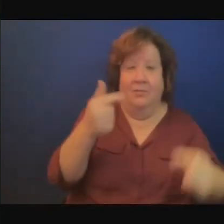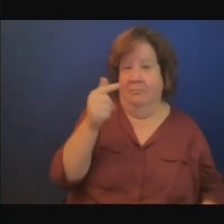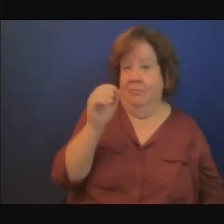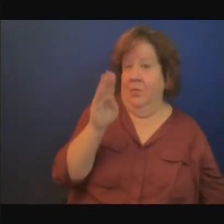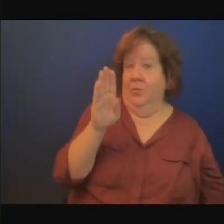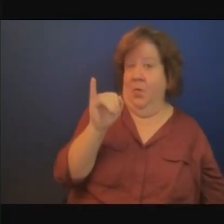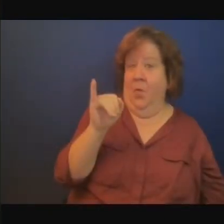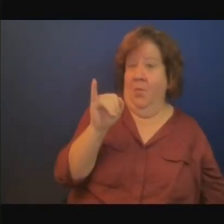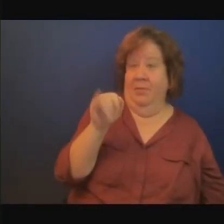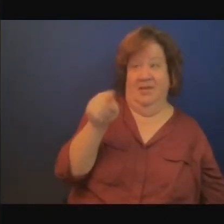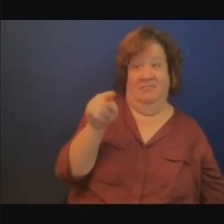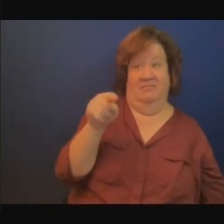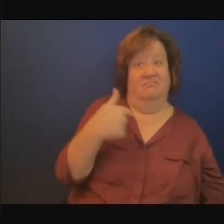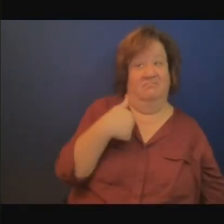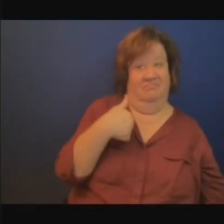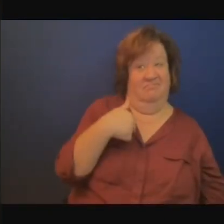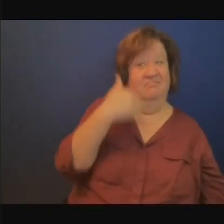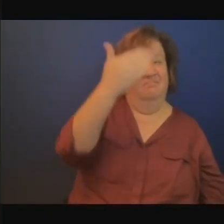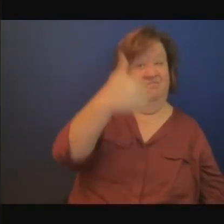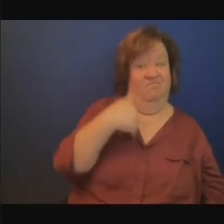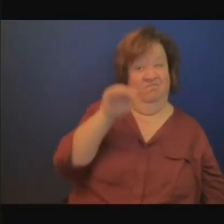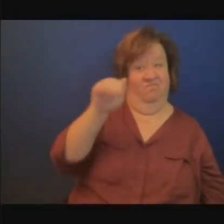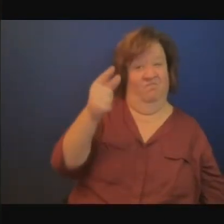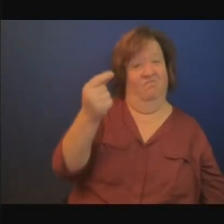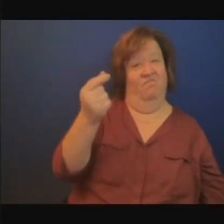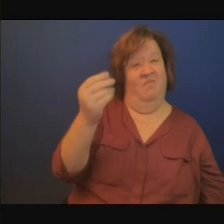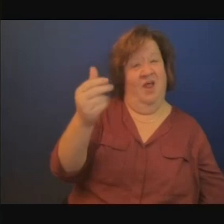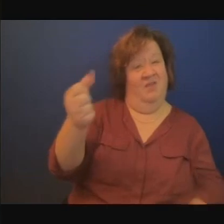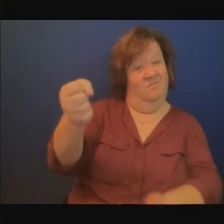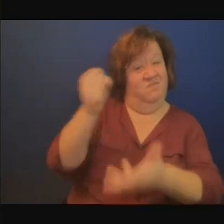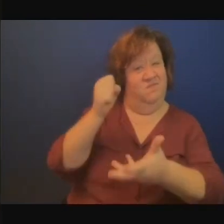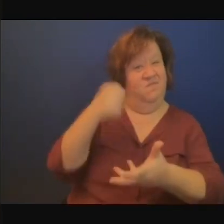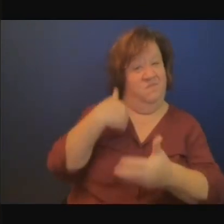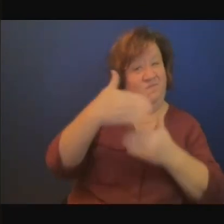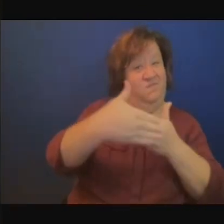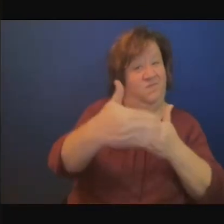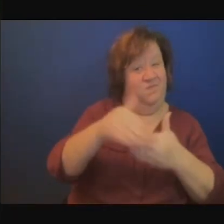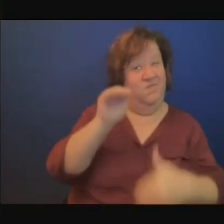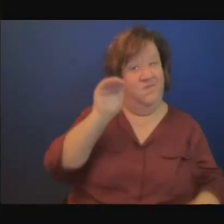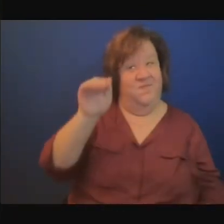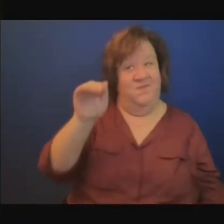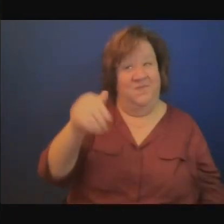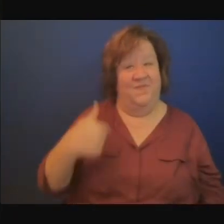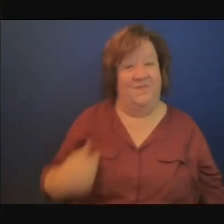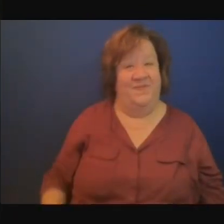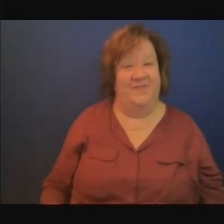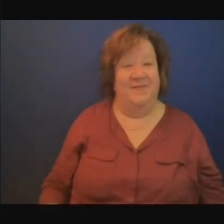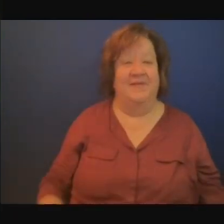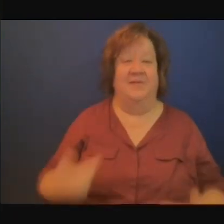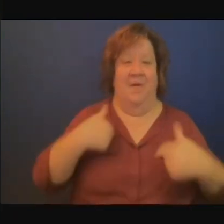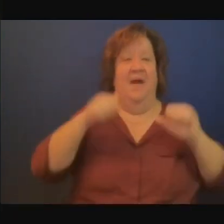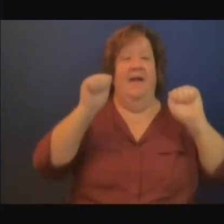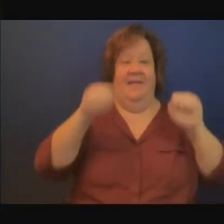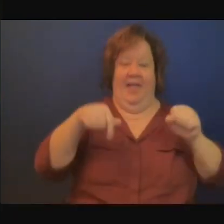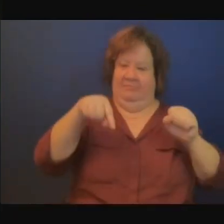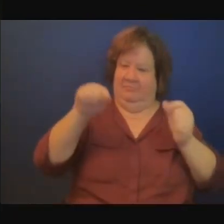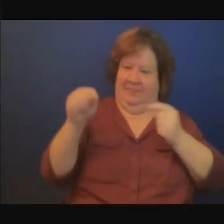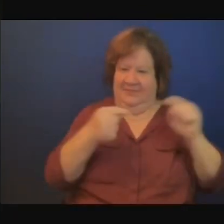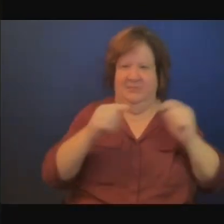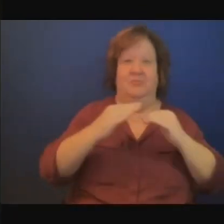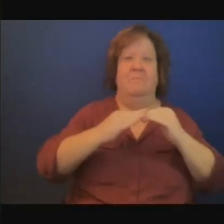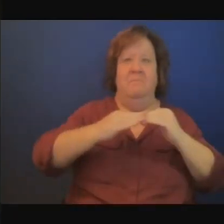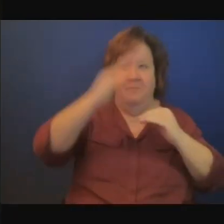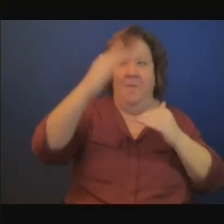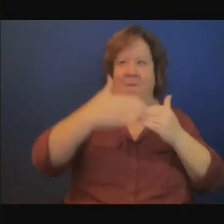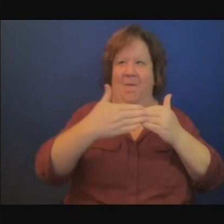et Cody je puis vous garantir que je vais bientôt vous demander un emprunt